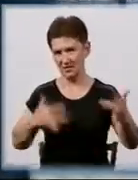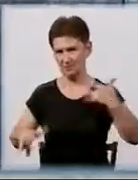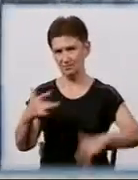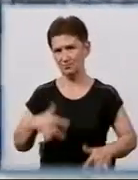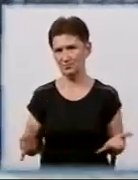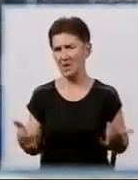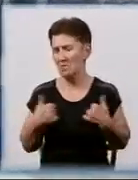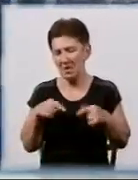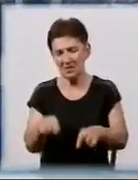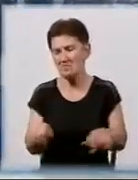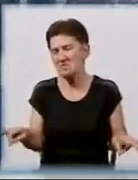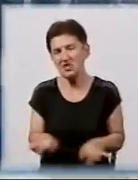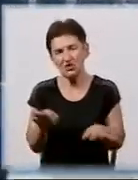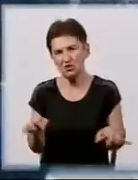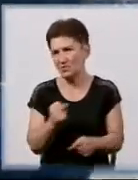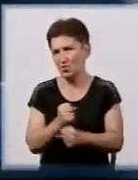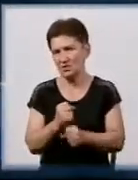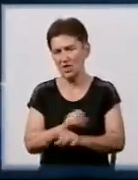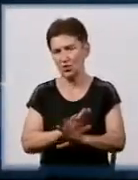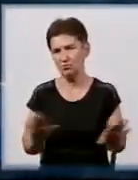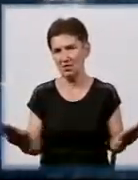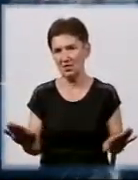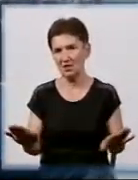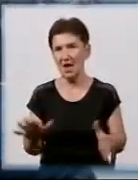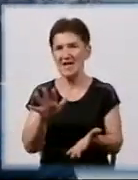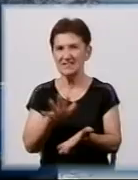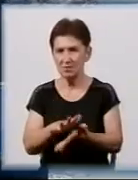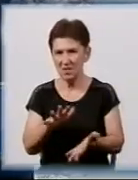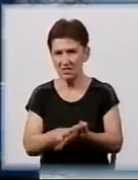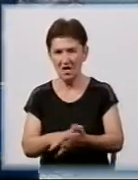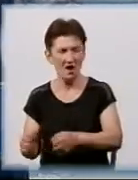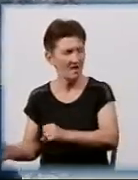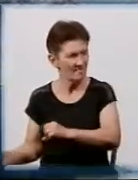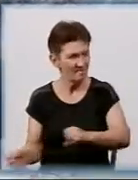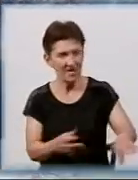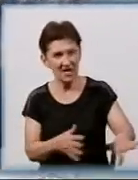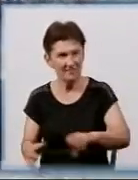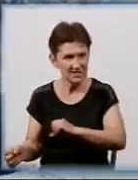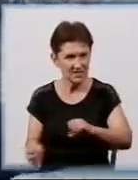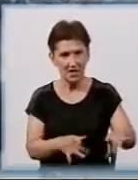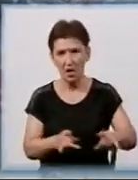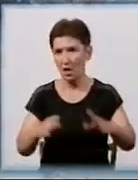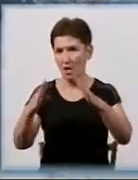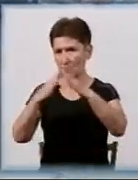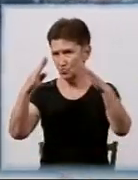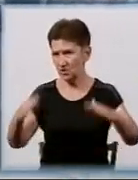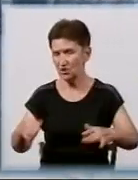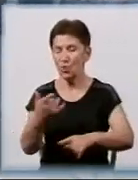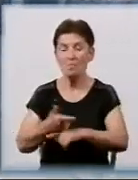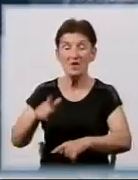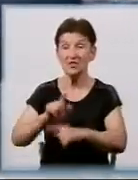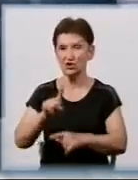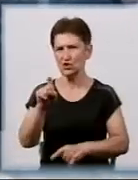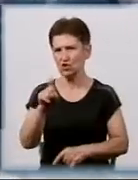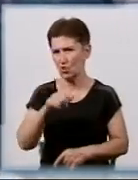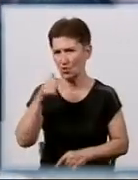ми нічого не робили. Вивезли сміття, яке роками назбиралось. Будинку більше ста років. І ви самі бачите,